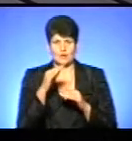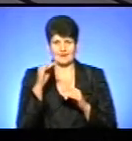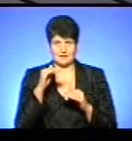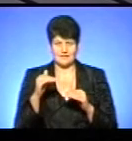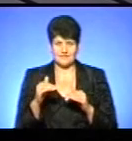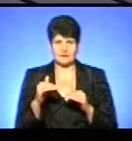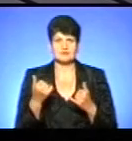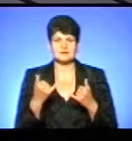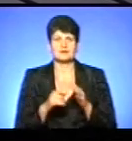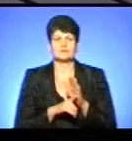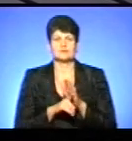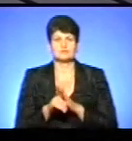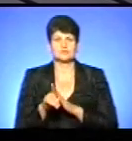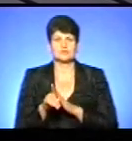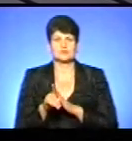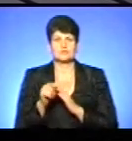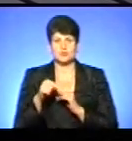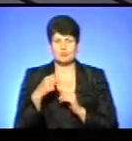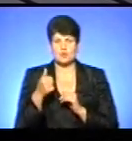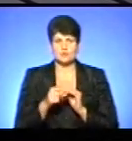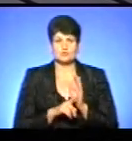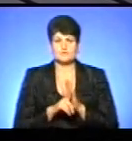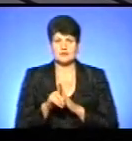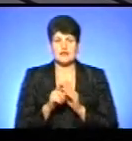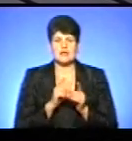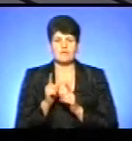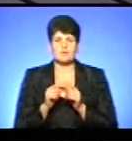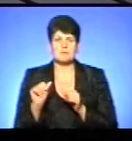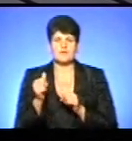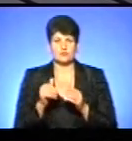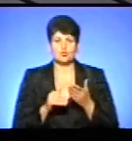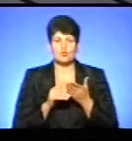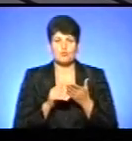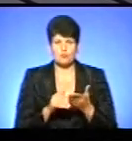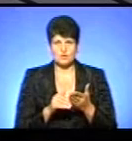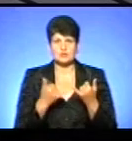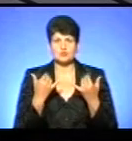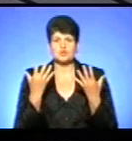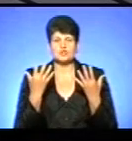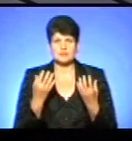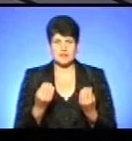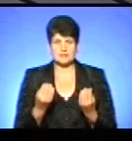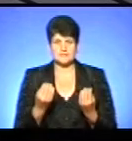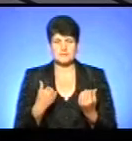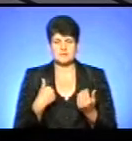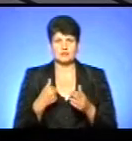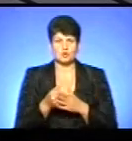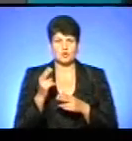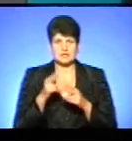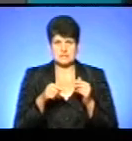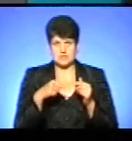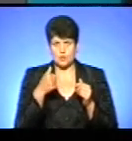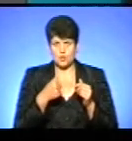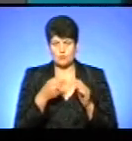зараз стартувала, в цьому році стартувала реформа первинної допомоги, і на сьогоднішній день ми до кінця року